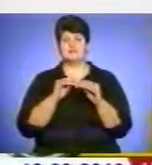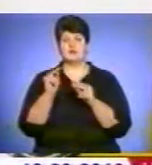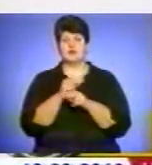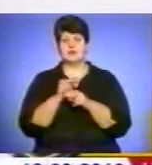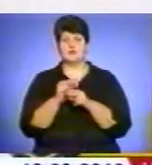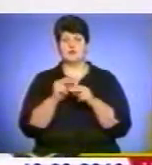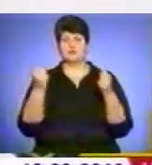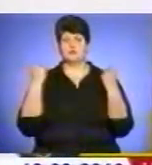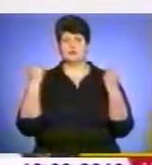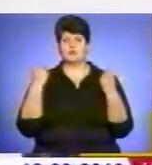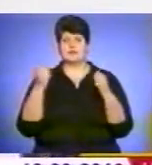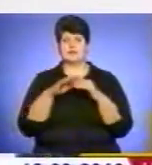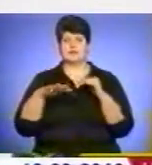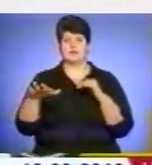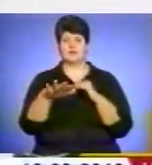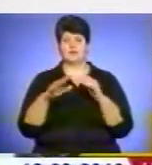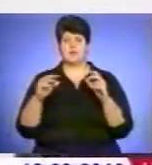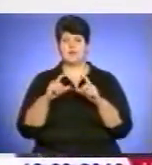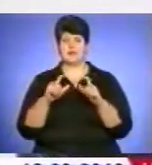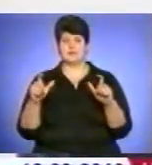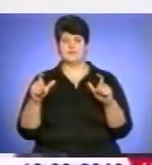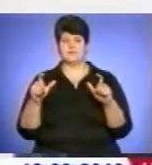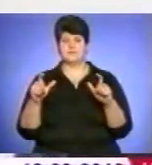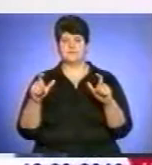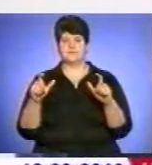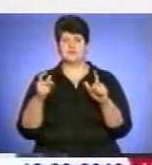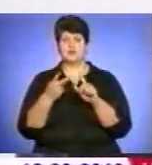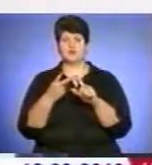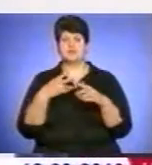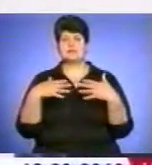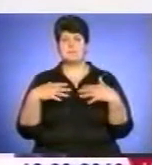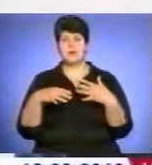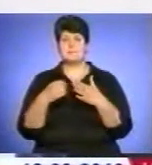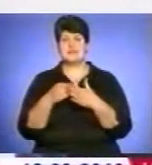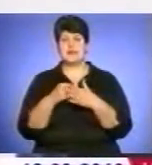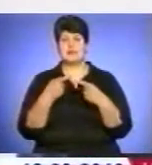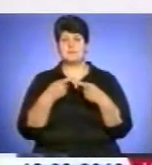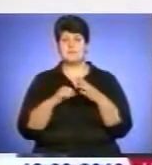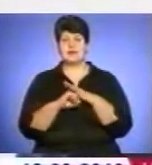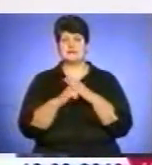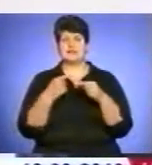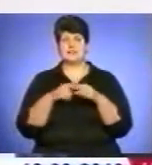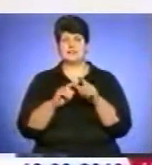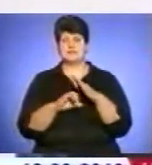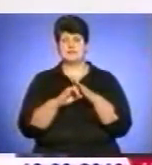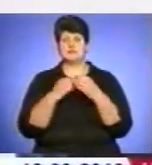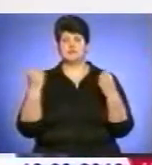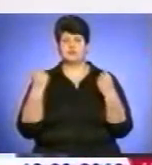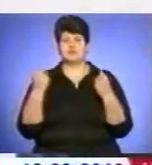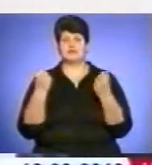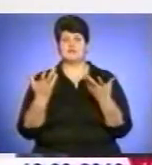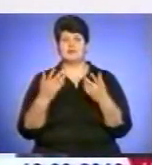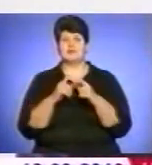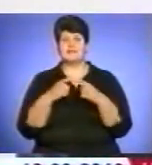спортивних об'єктів. Друге, слабка матеріальна база, технічна база. Спортивні споруди та інвітар потребують